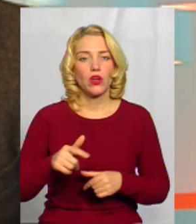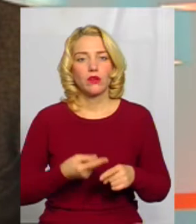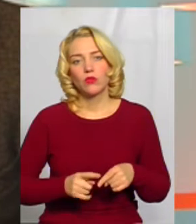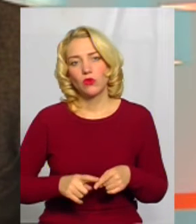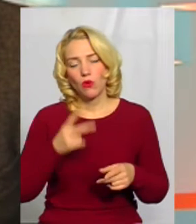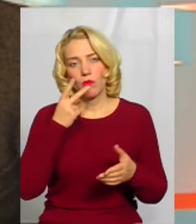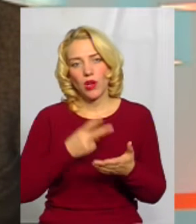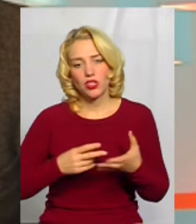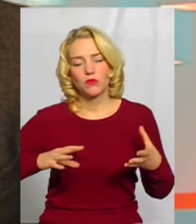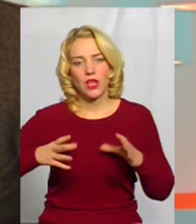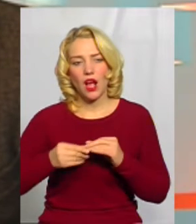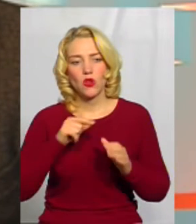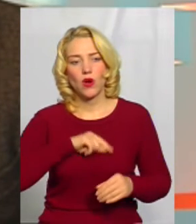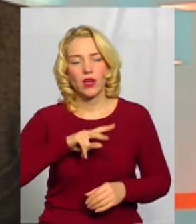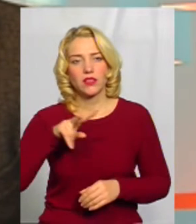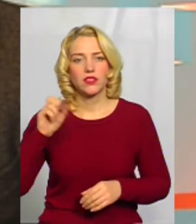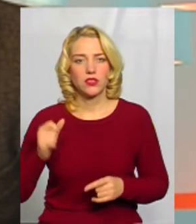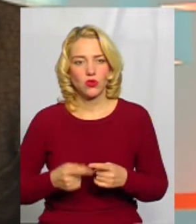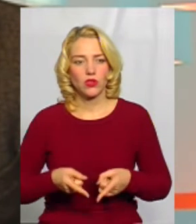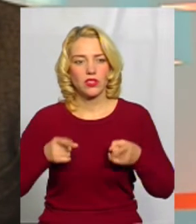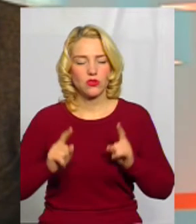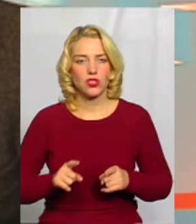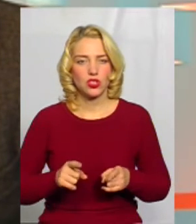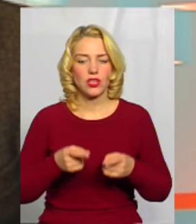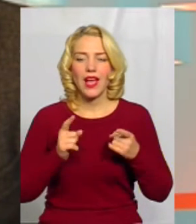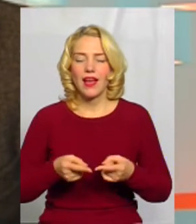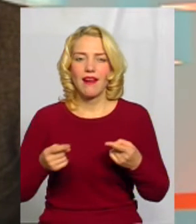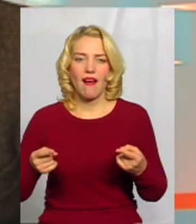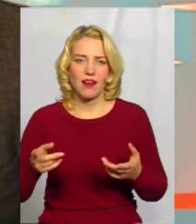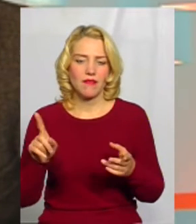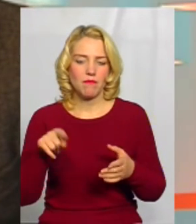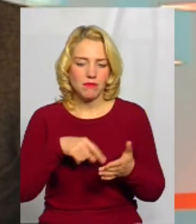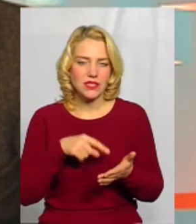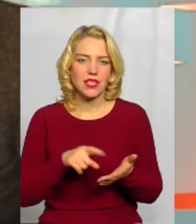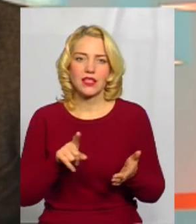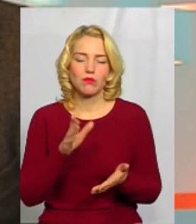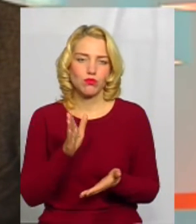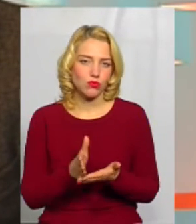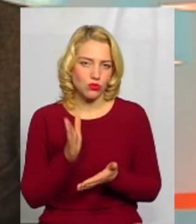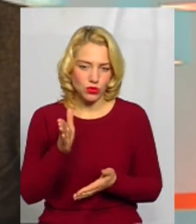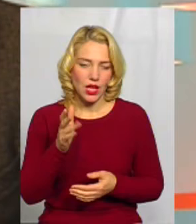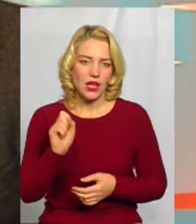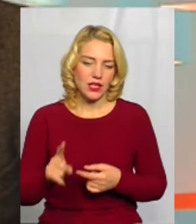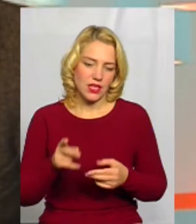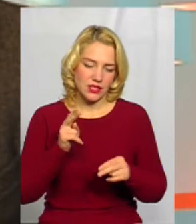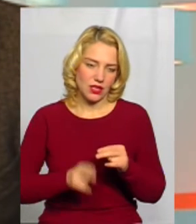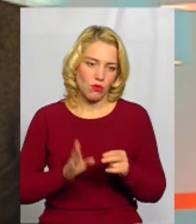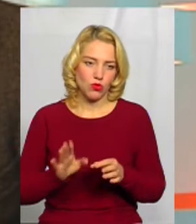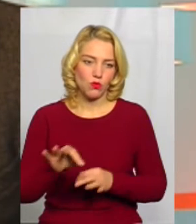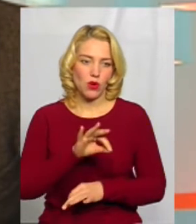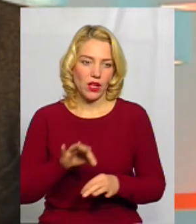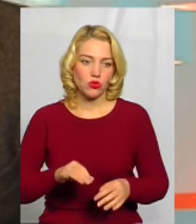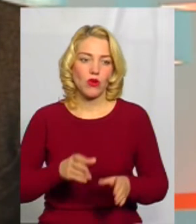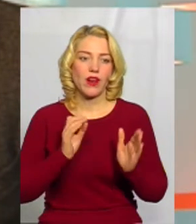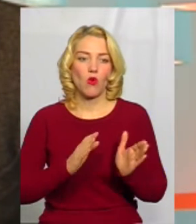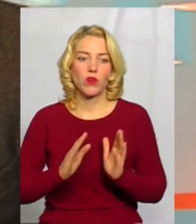покажемо загальну характеристику історичних ареалів міста, які вони будуть. Ну, і на закінчення це буде проєктно-регулятивний